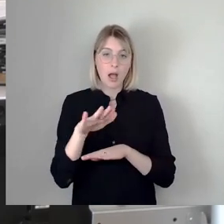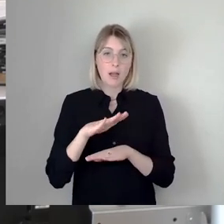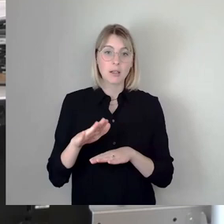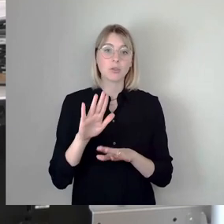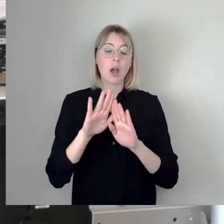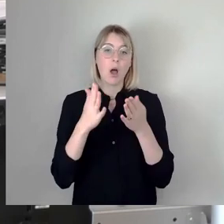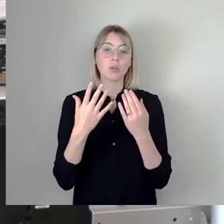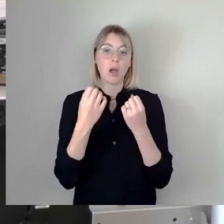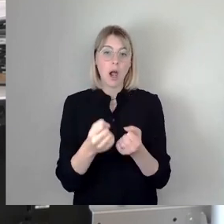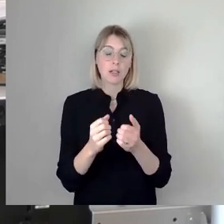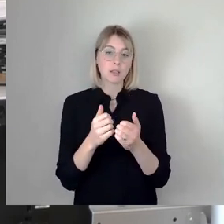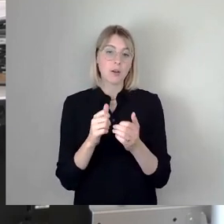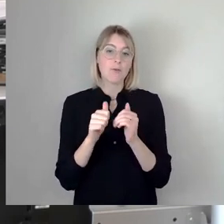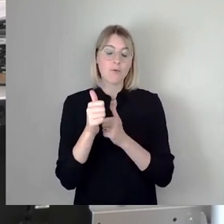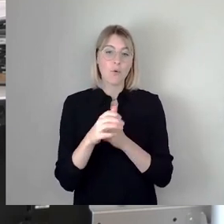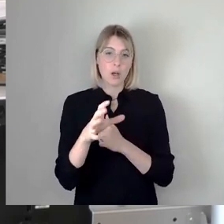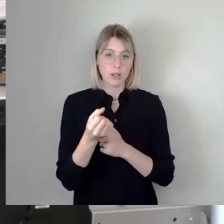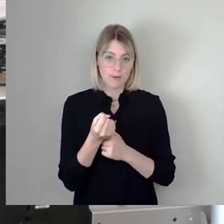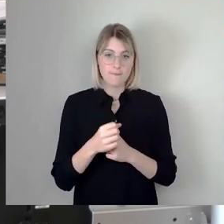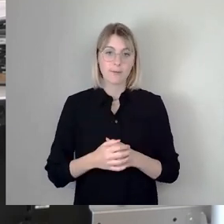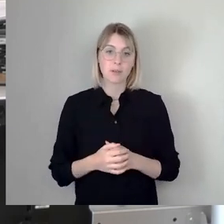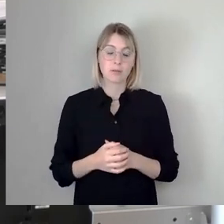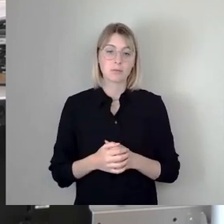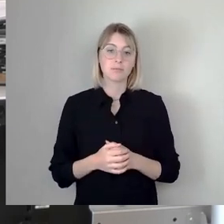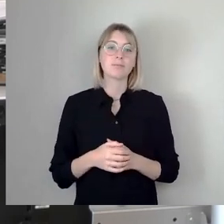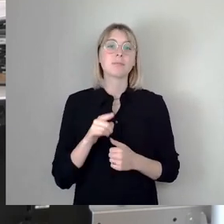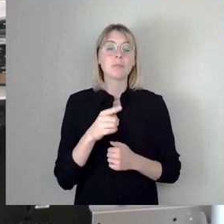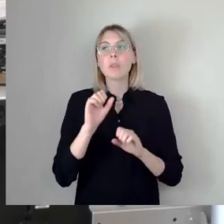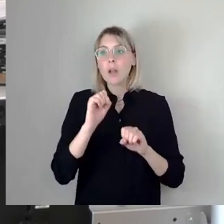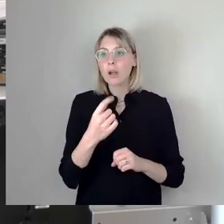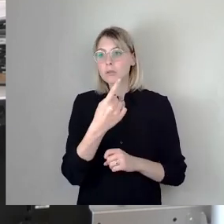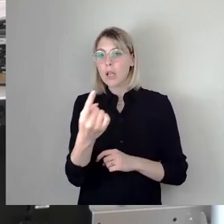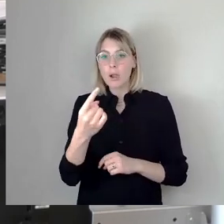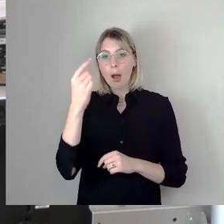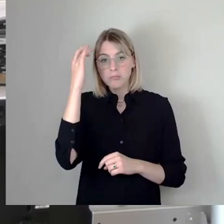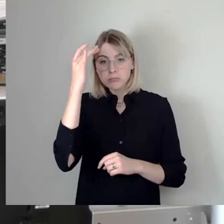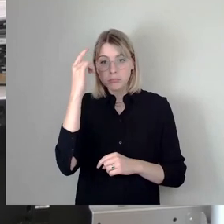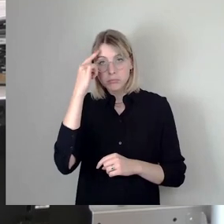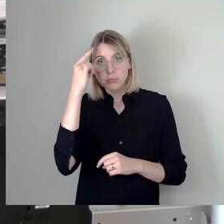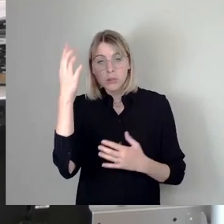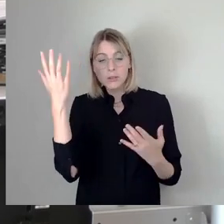Und jetzt kann man natürlich darüber denken, wie man will. Ein, was ist klar,